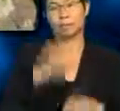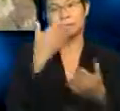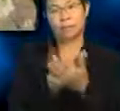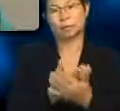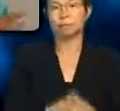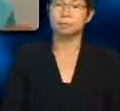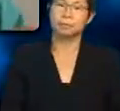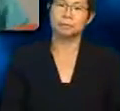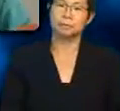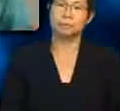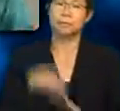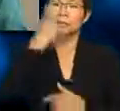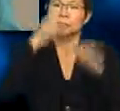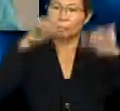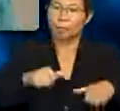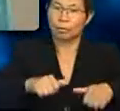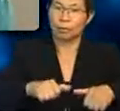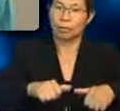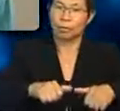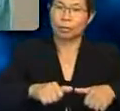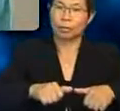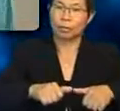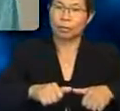Najibah. Siapa boleh binat inverse?